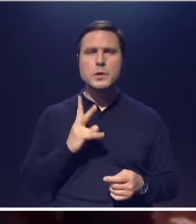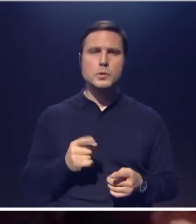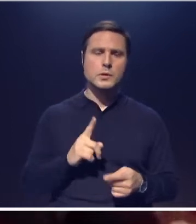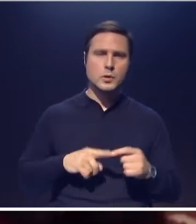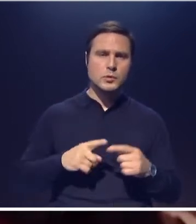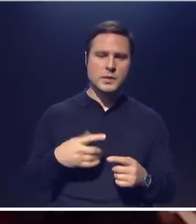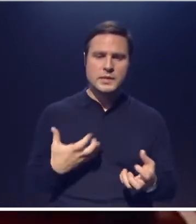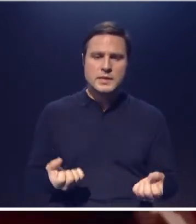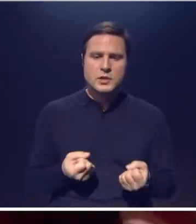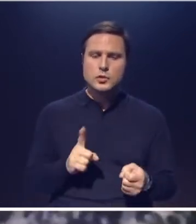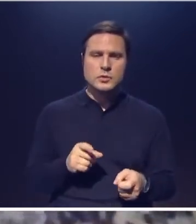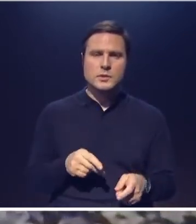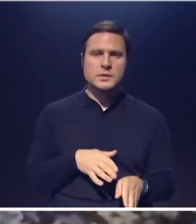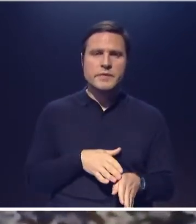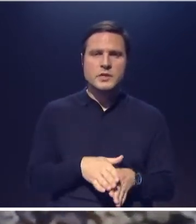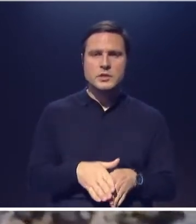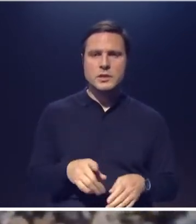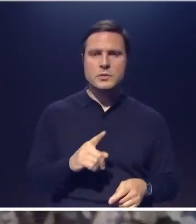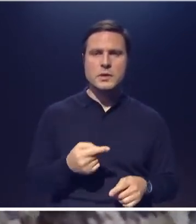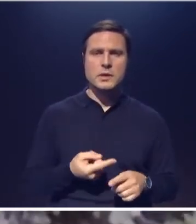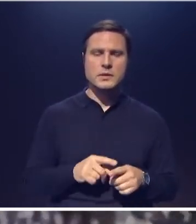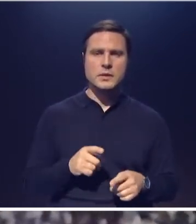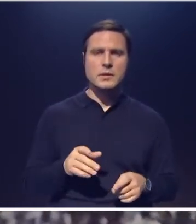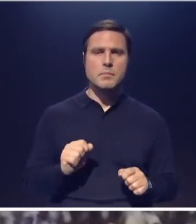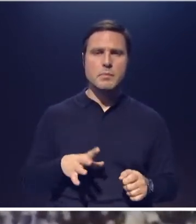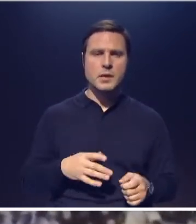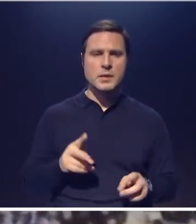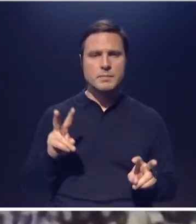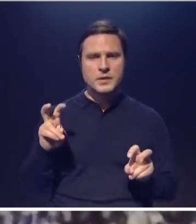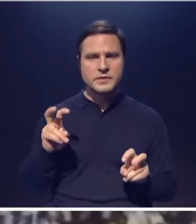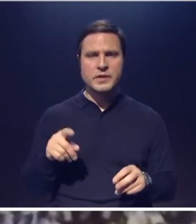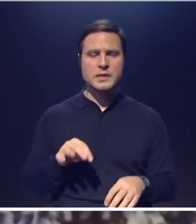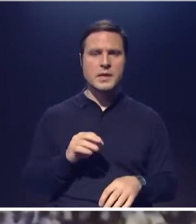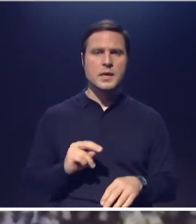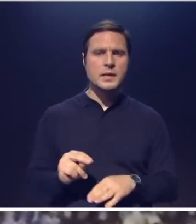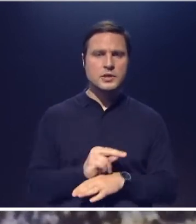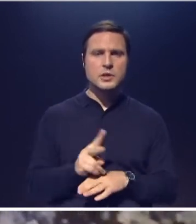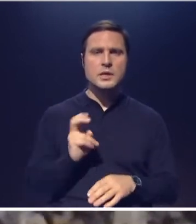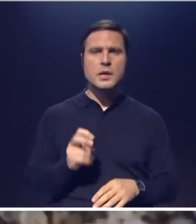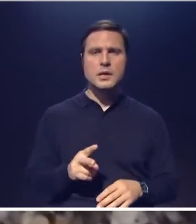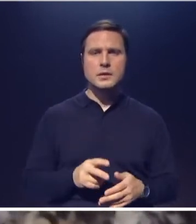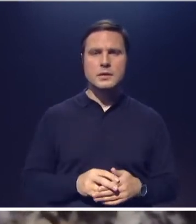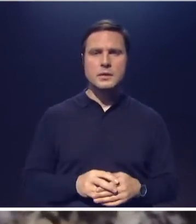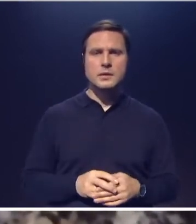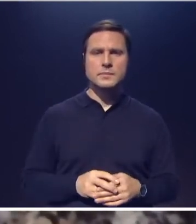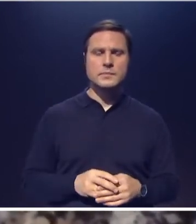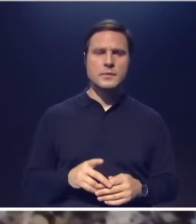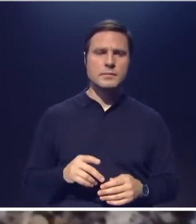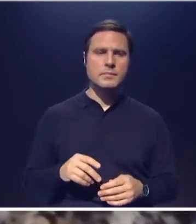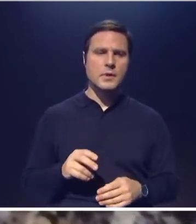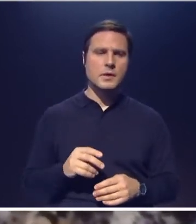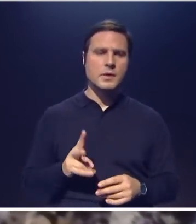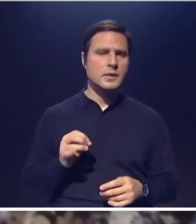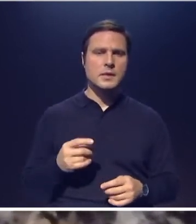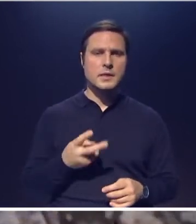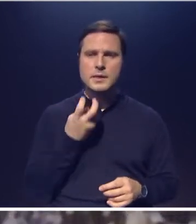они над ним что-то такое совершают. Даже теоретически, если бы мы могли назвать это лечением, как, ну, например, недорекционные методы медицины и